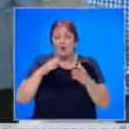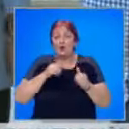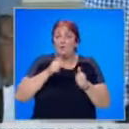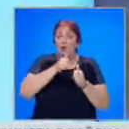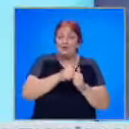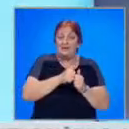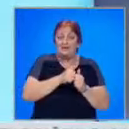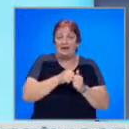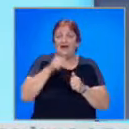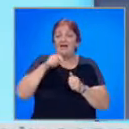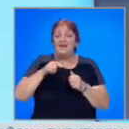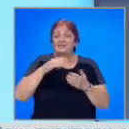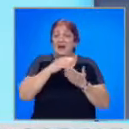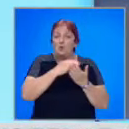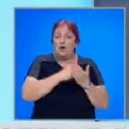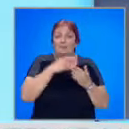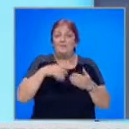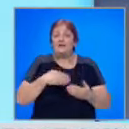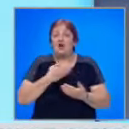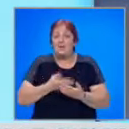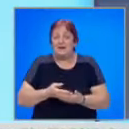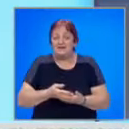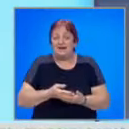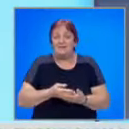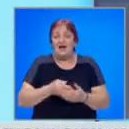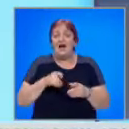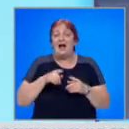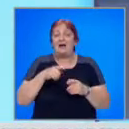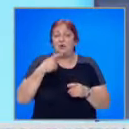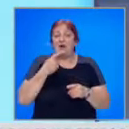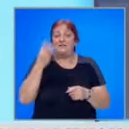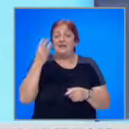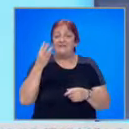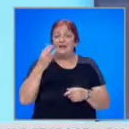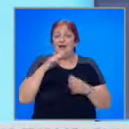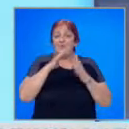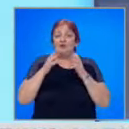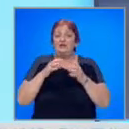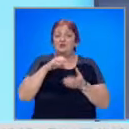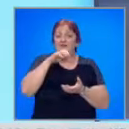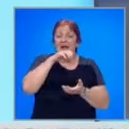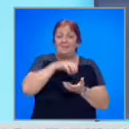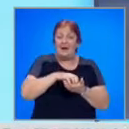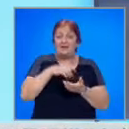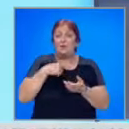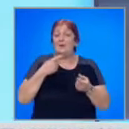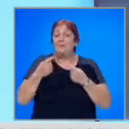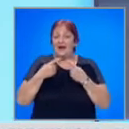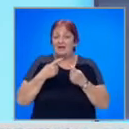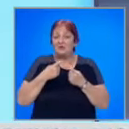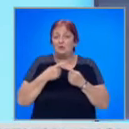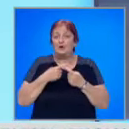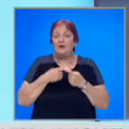приоритетите. Тази програма беше представена на, както казах, на трите политически партии, с които имахме разговор.